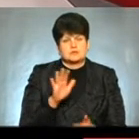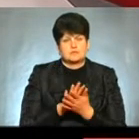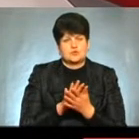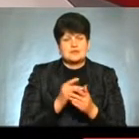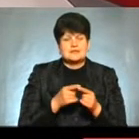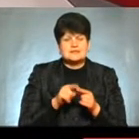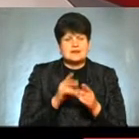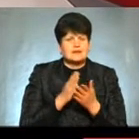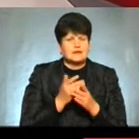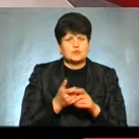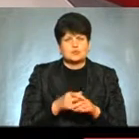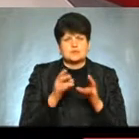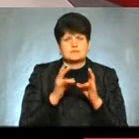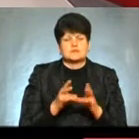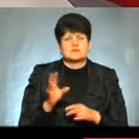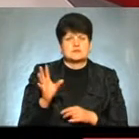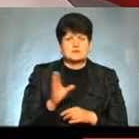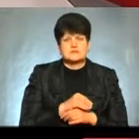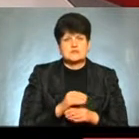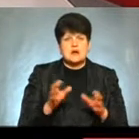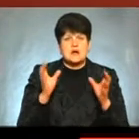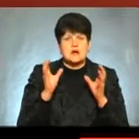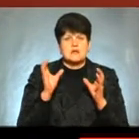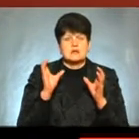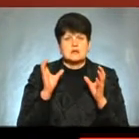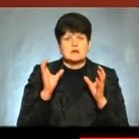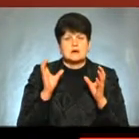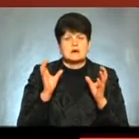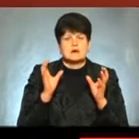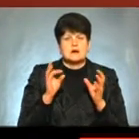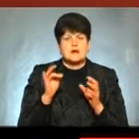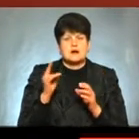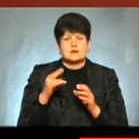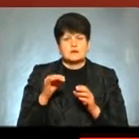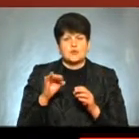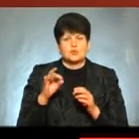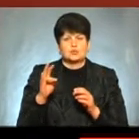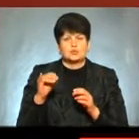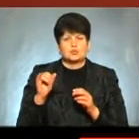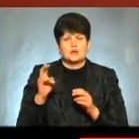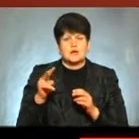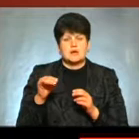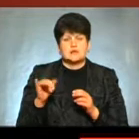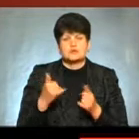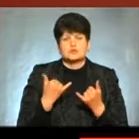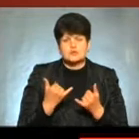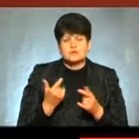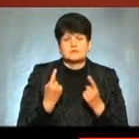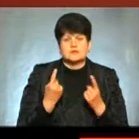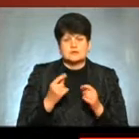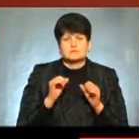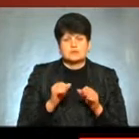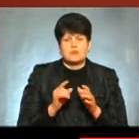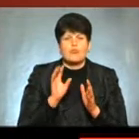усіх радіаційних радіонуклідів І сьогодні найбільша ймовірність